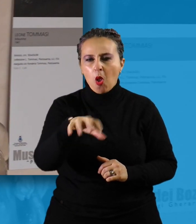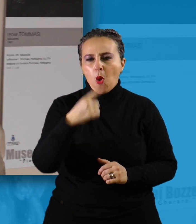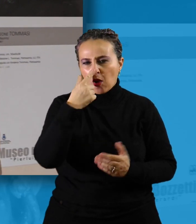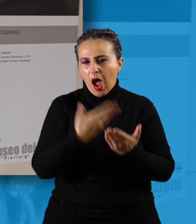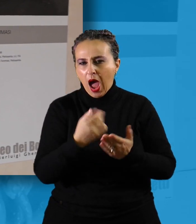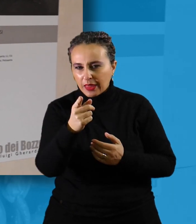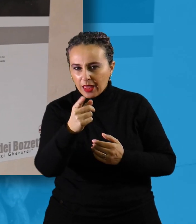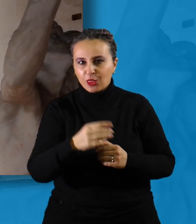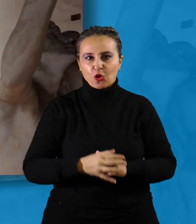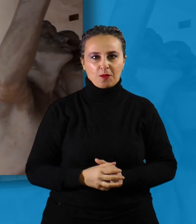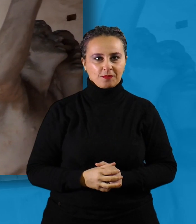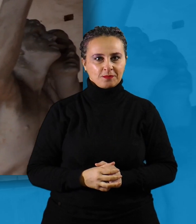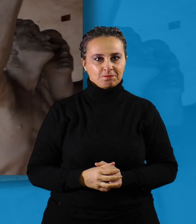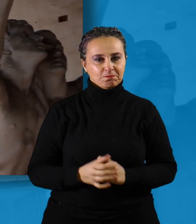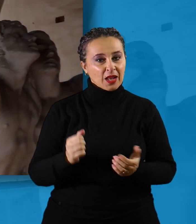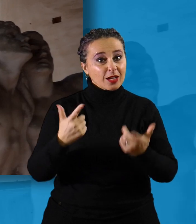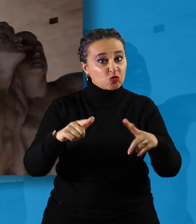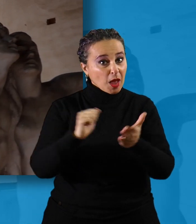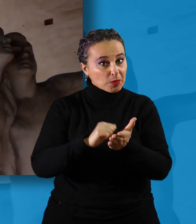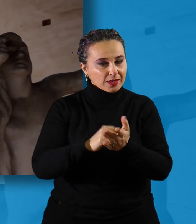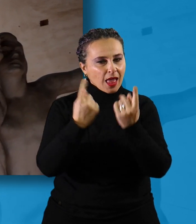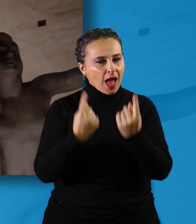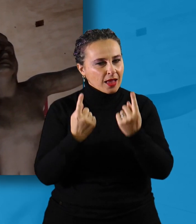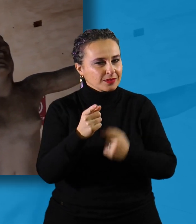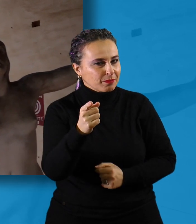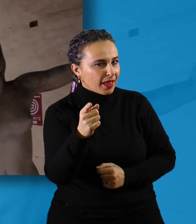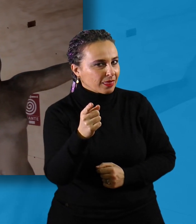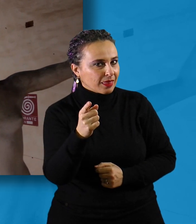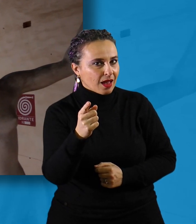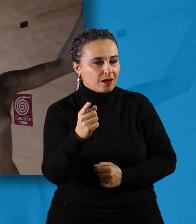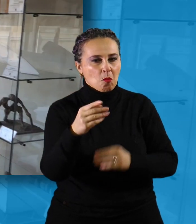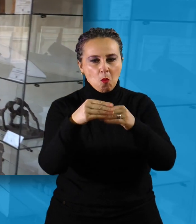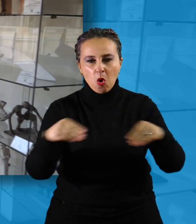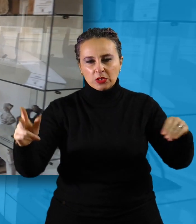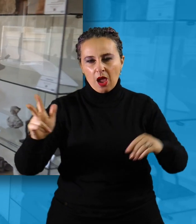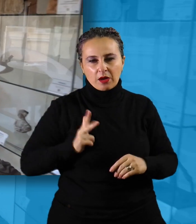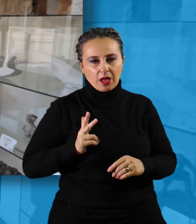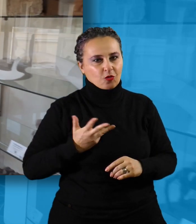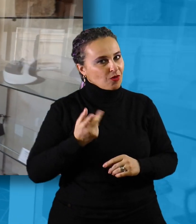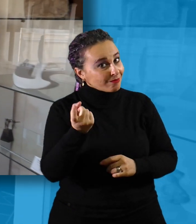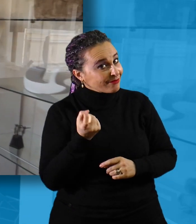luogo giusto per te. Pietra Santa ti aspetta con i suoi meravigliosi musei.